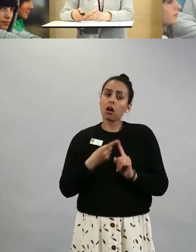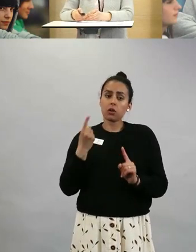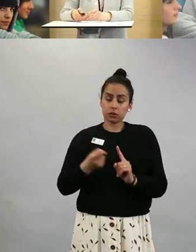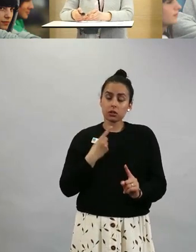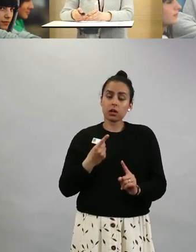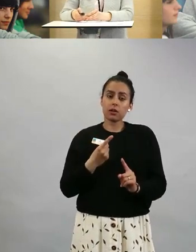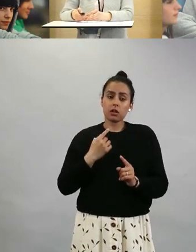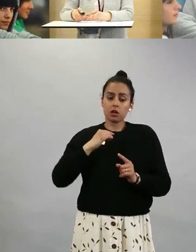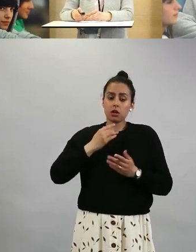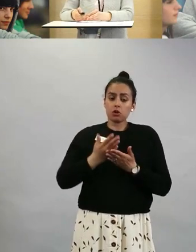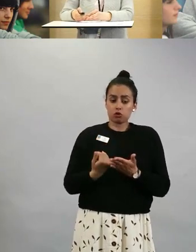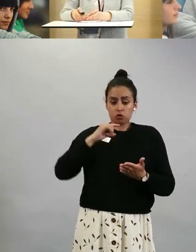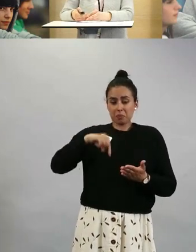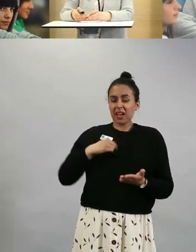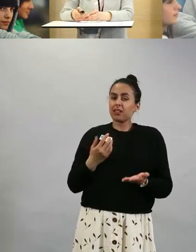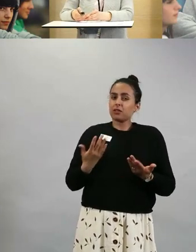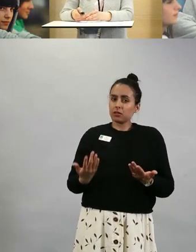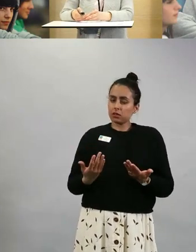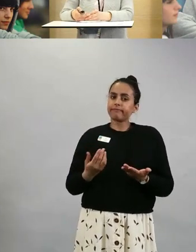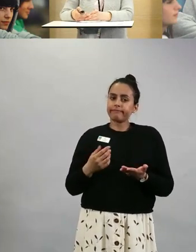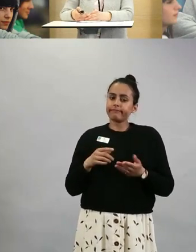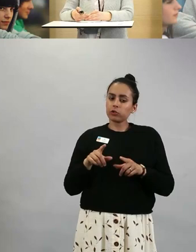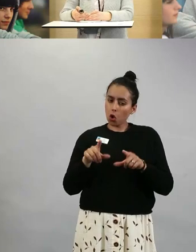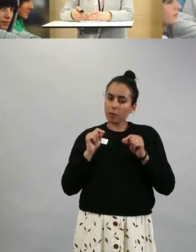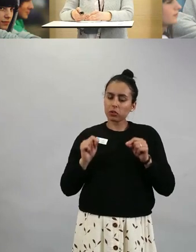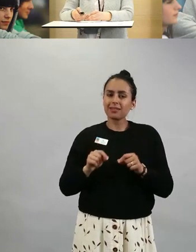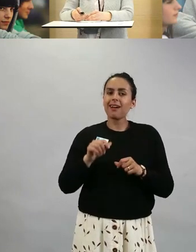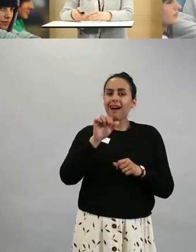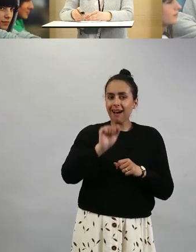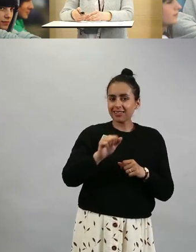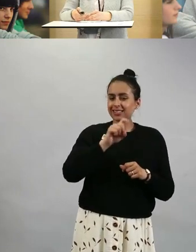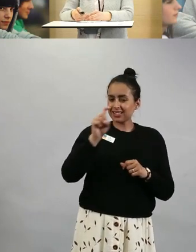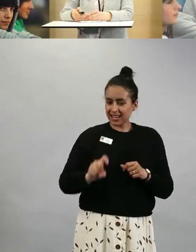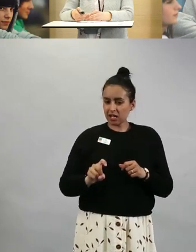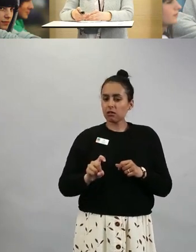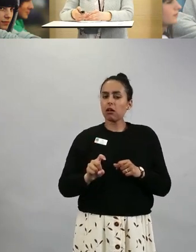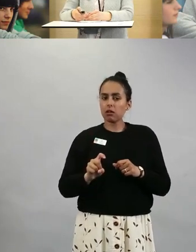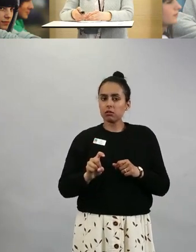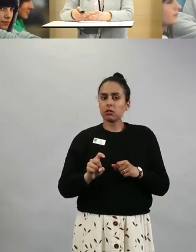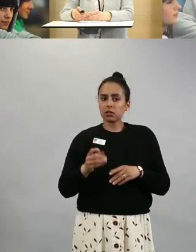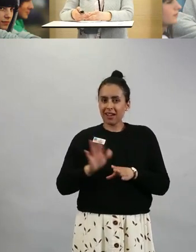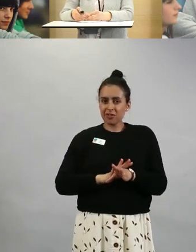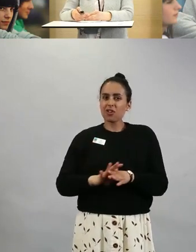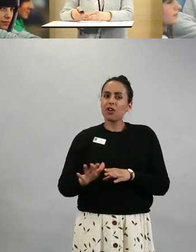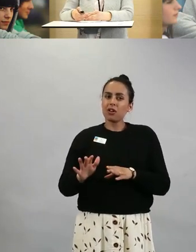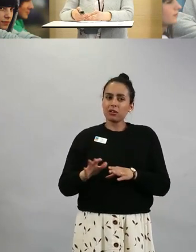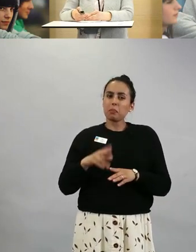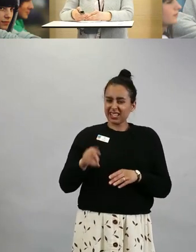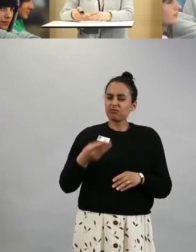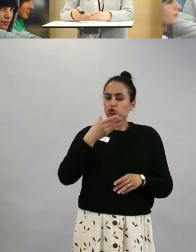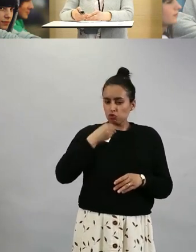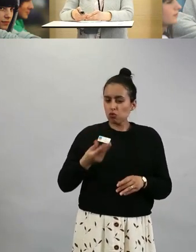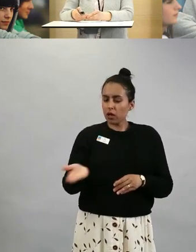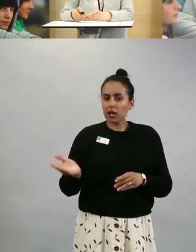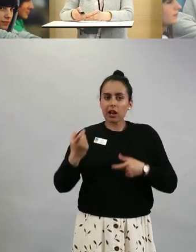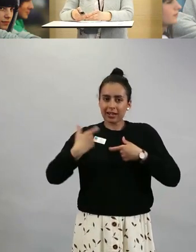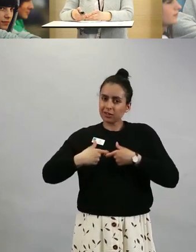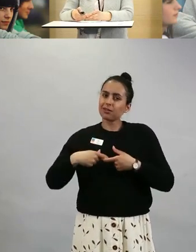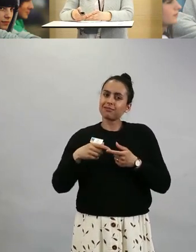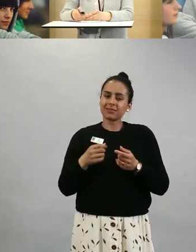että tähän liittyy AstraZenecan käyttöön etenkin nuorilla, niin tämmöinen hyvin harvinainen, mutta vakava haitta.